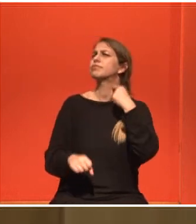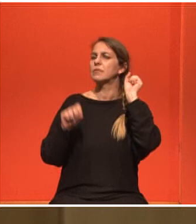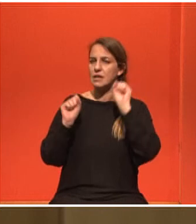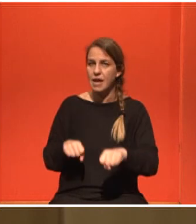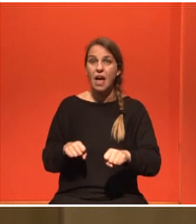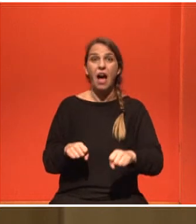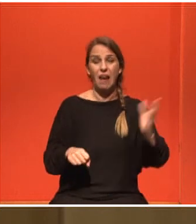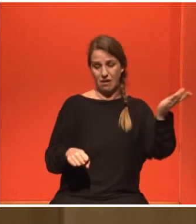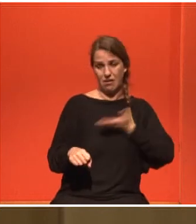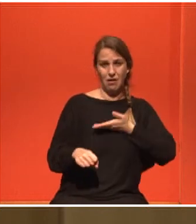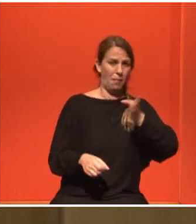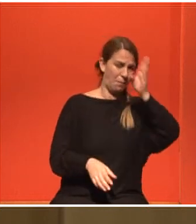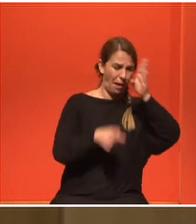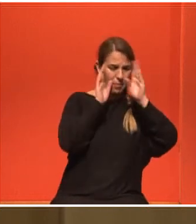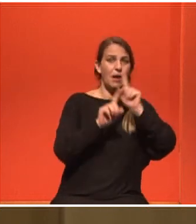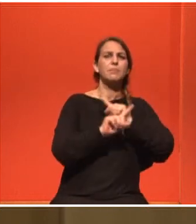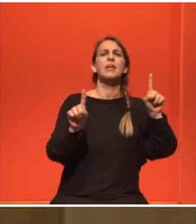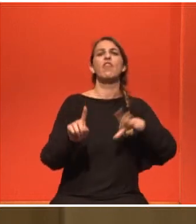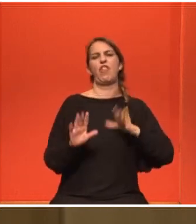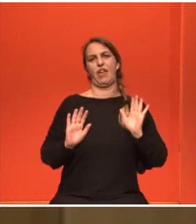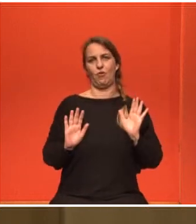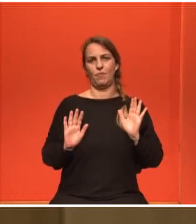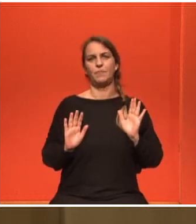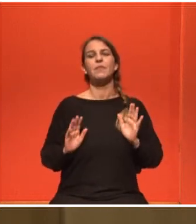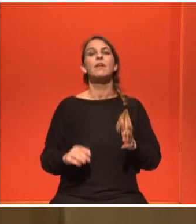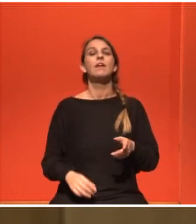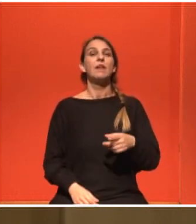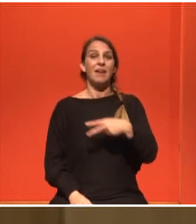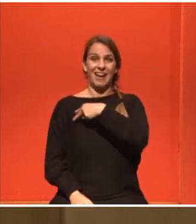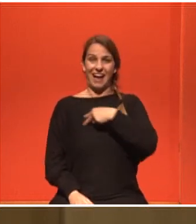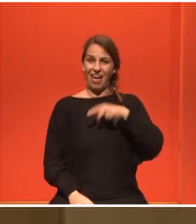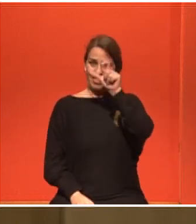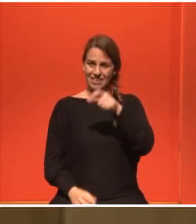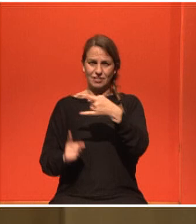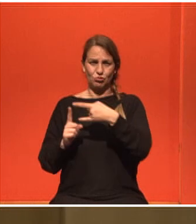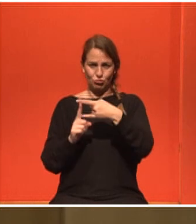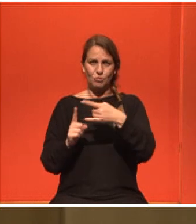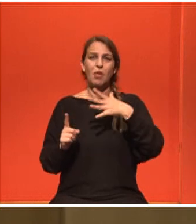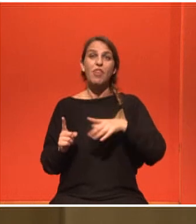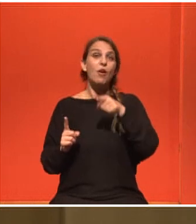Νίκες και ήτες θα μετρήσουμε πολλές στη ζωή μας. Κύριε Καθηγητά, κύριε Κουτσουγέρη, θα ήθελα να κλείσετε εσείς.